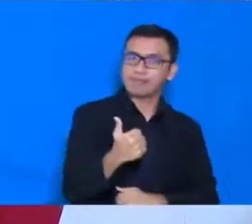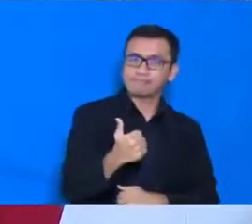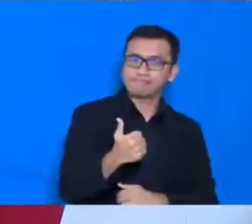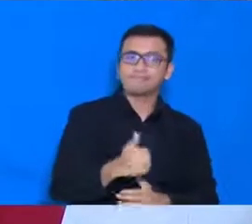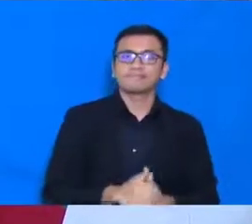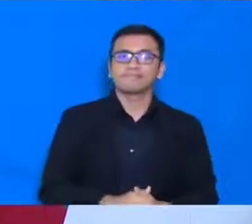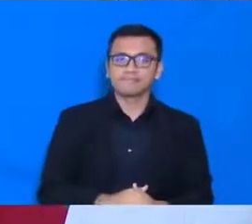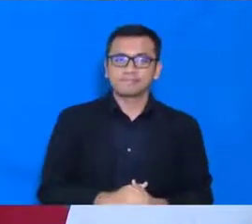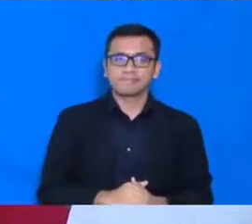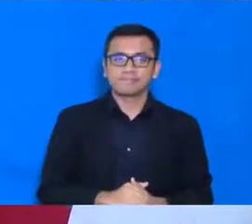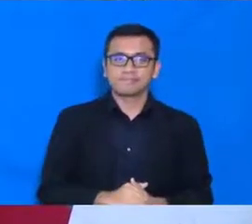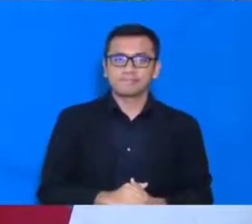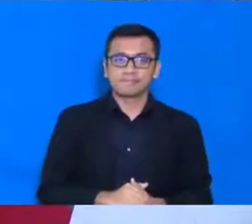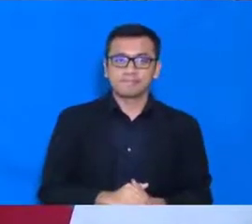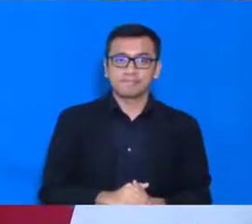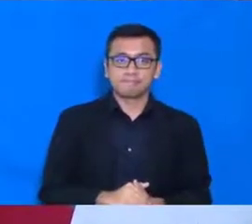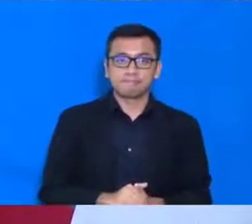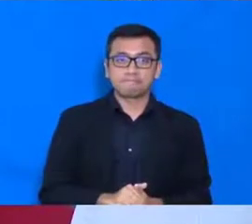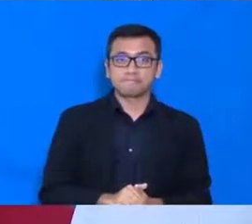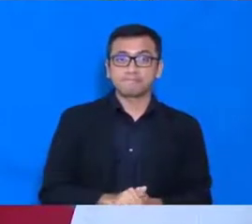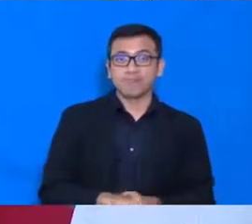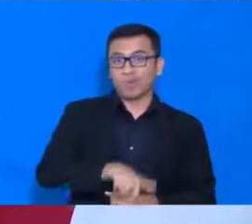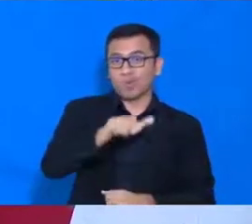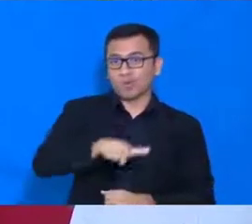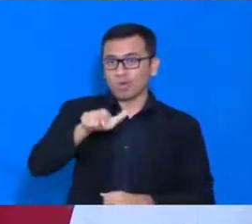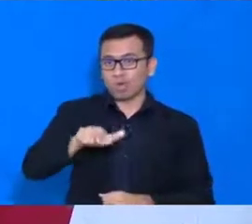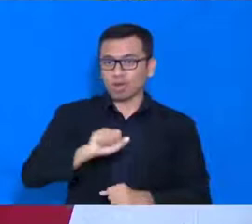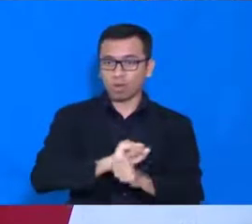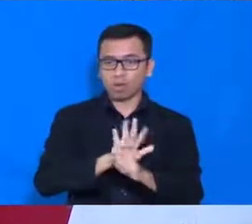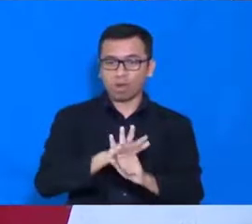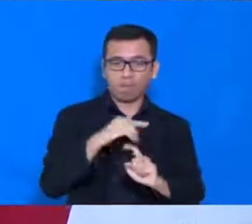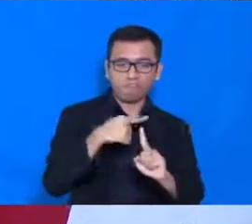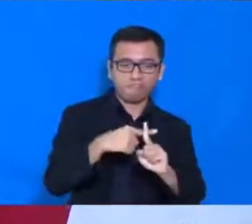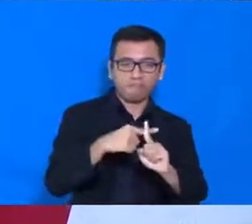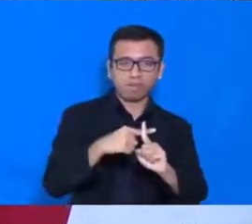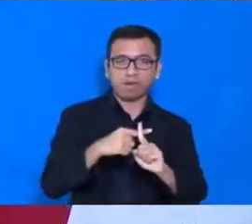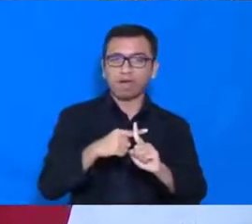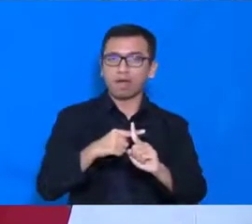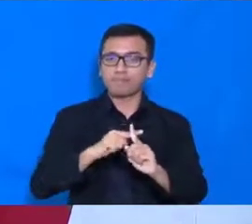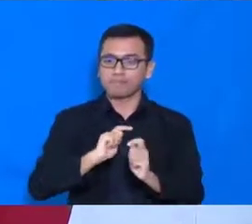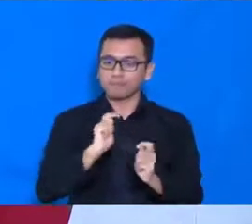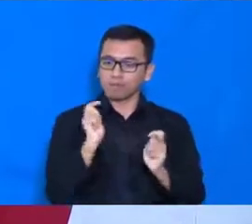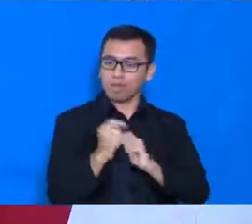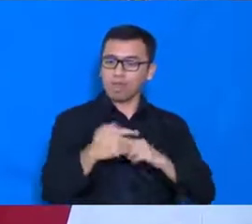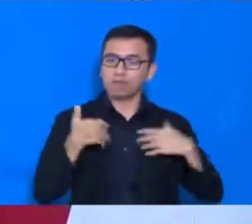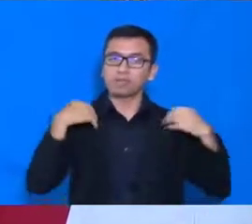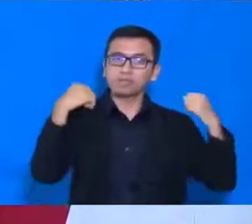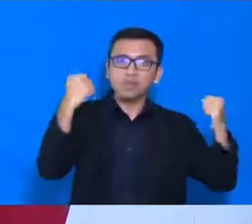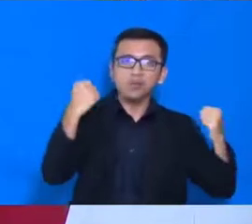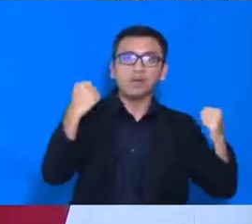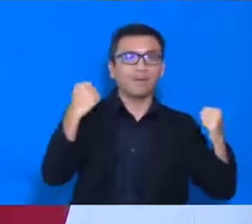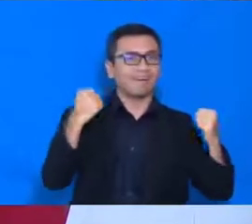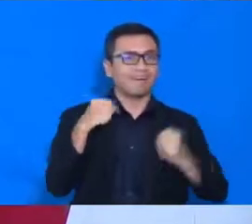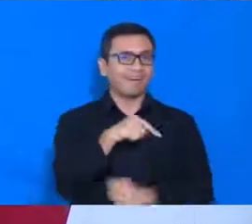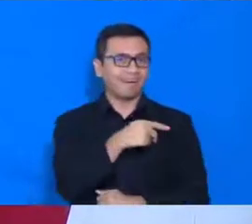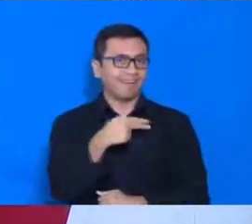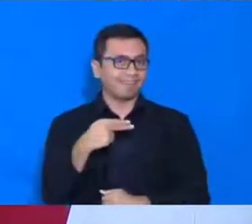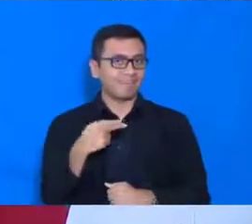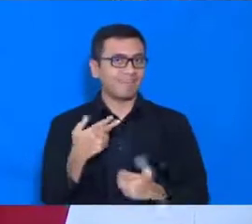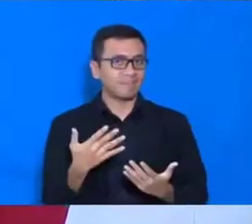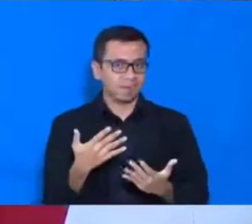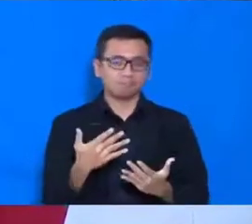Adanya pasien, yang berhasil sembuh, membuktikan, bahwa penyakit ini, dapat, kita